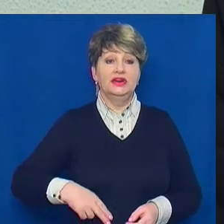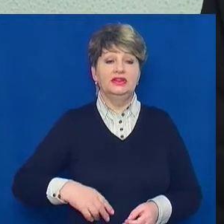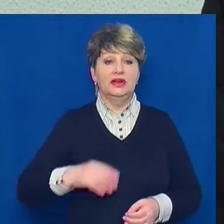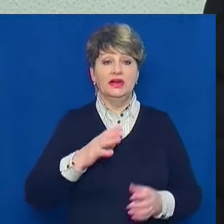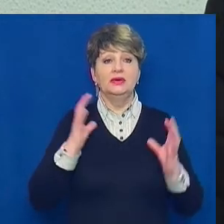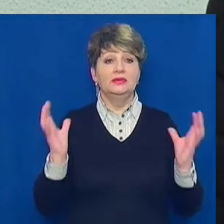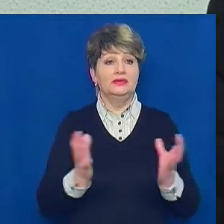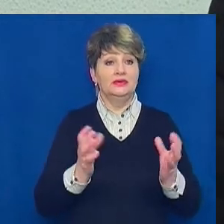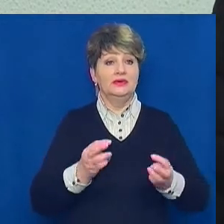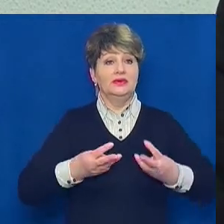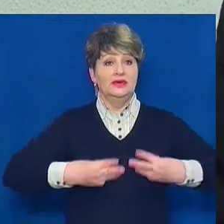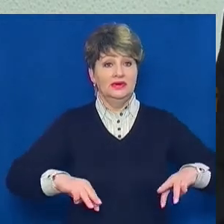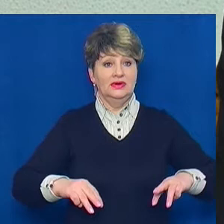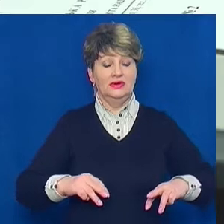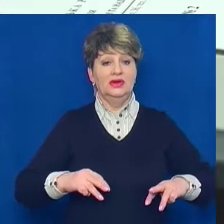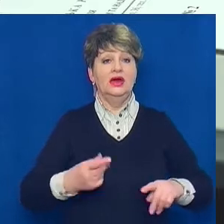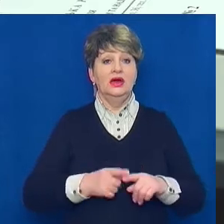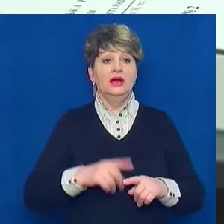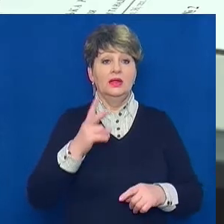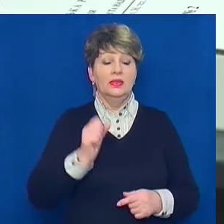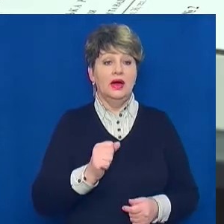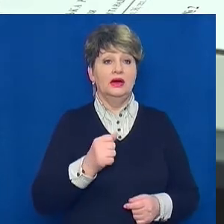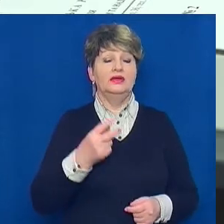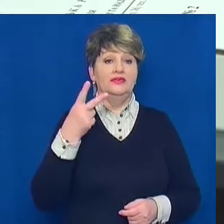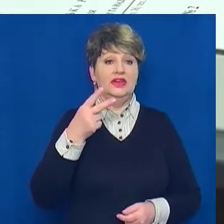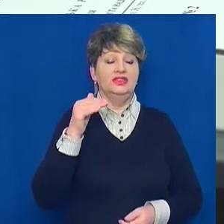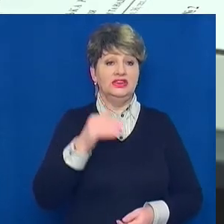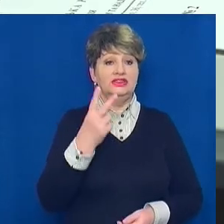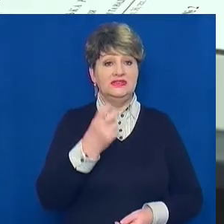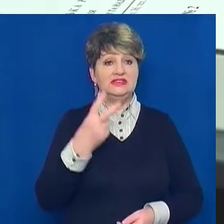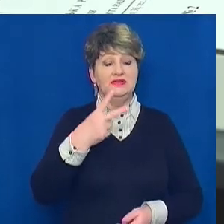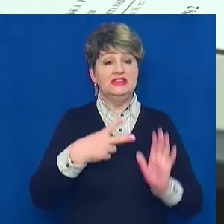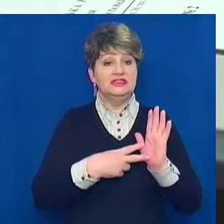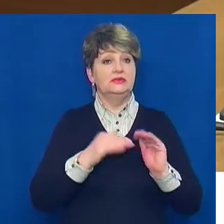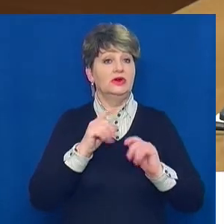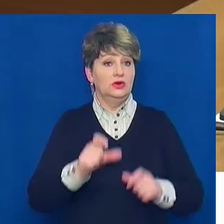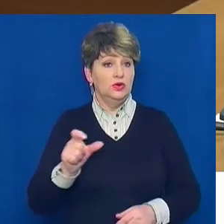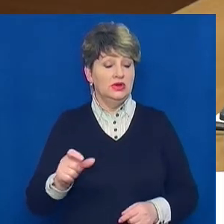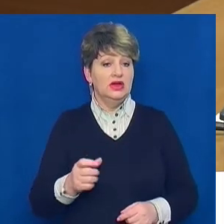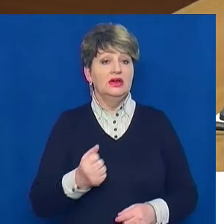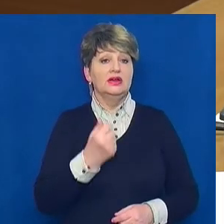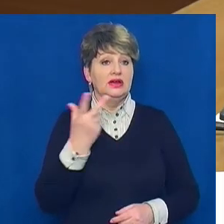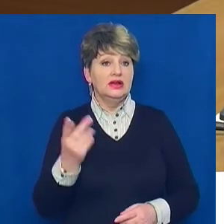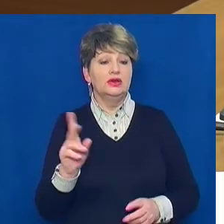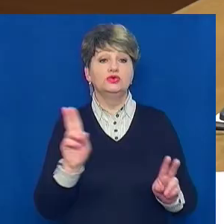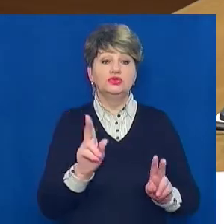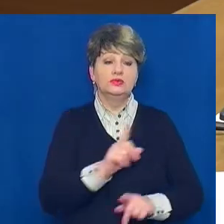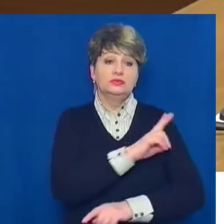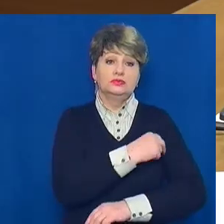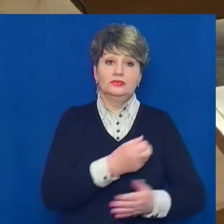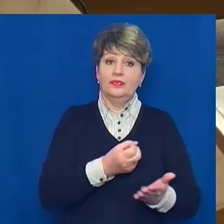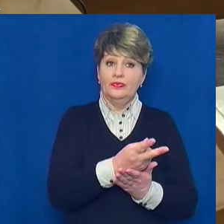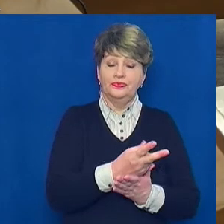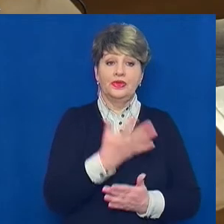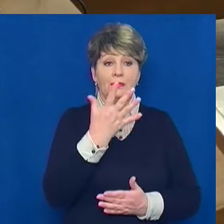минулого тижня у місці на грип та ГРВІ захворіли 2227 людей. Кількість тих, яких поклали до лікарні у віці від 5